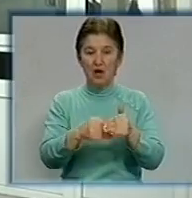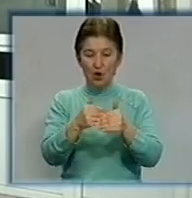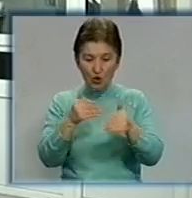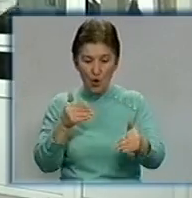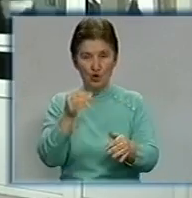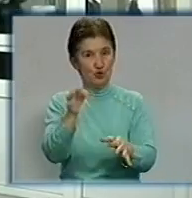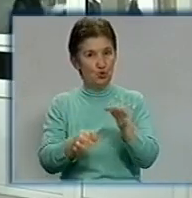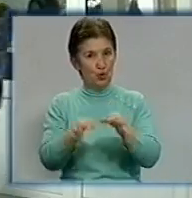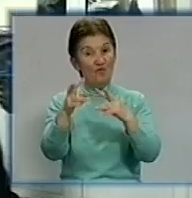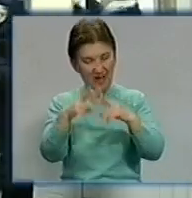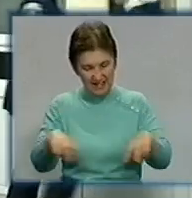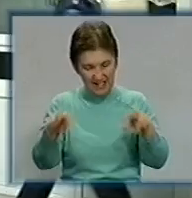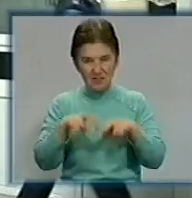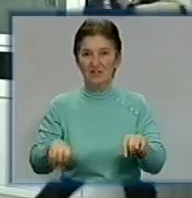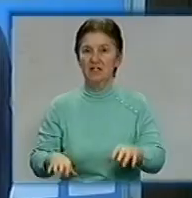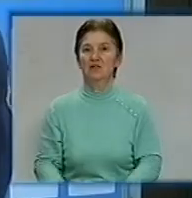розслідування.